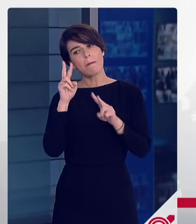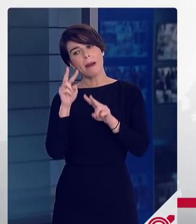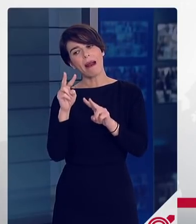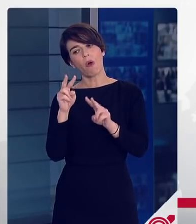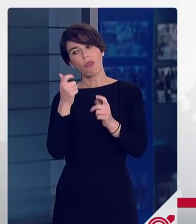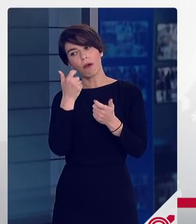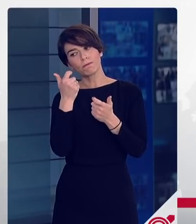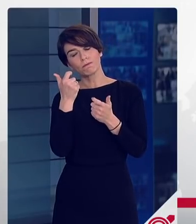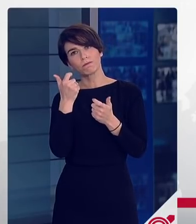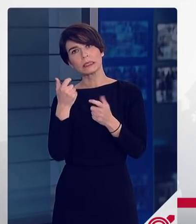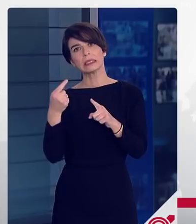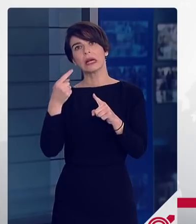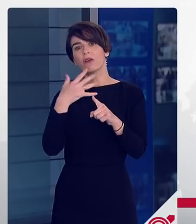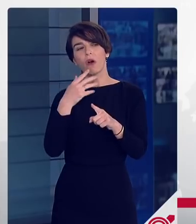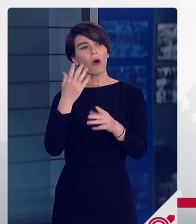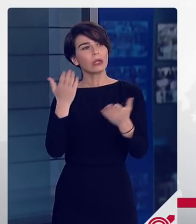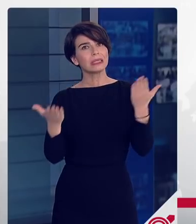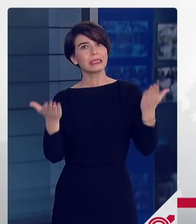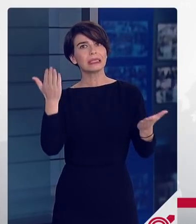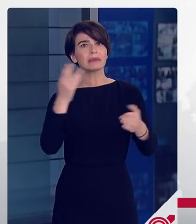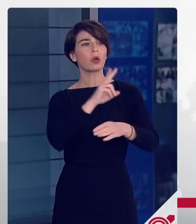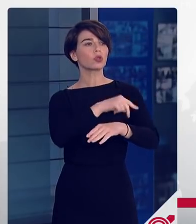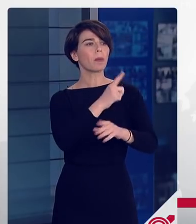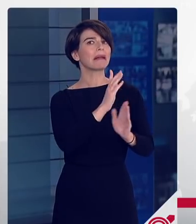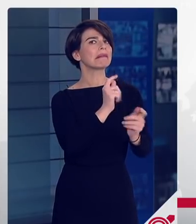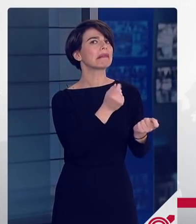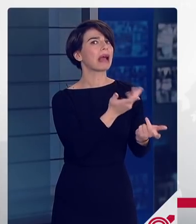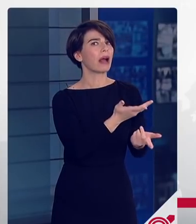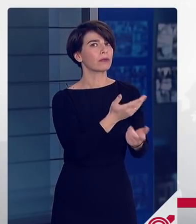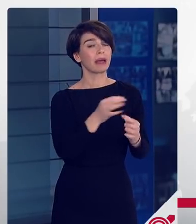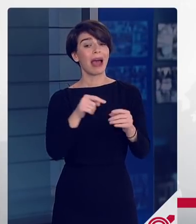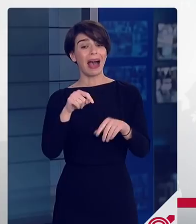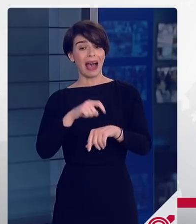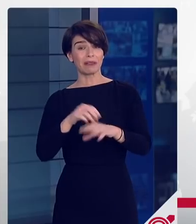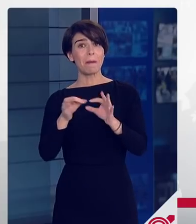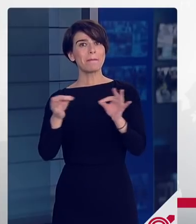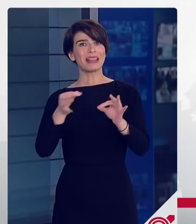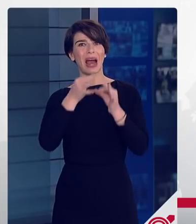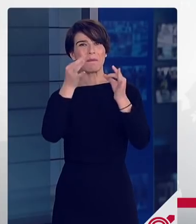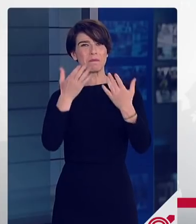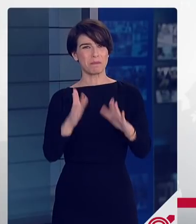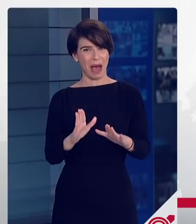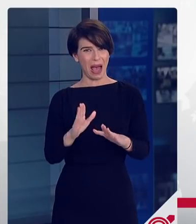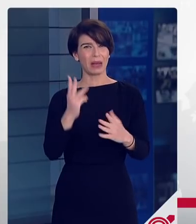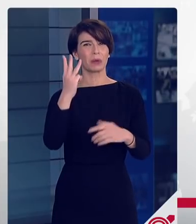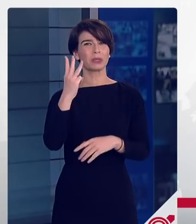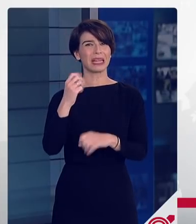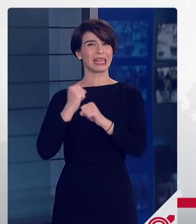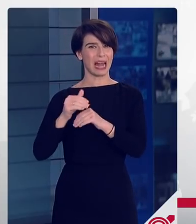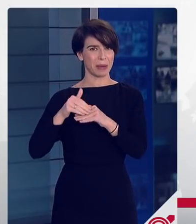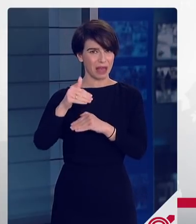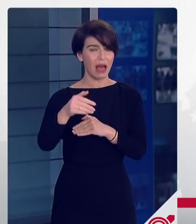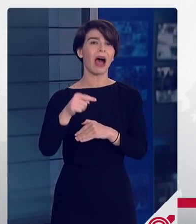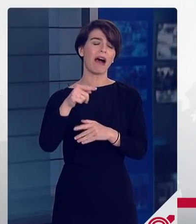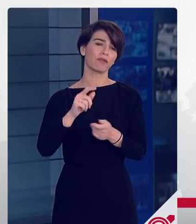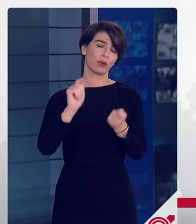συνδυασμό με την πίεση στο Εθνικό μας Σύστημα Υγείας τα μέτρα τα οποία ήταν να εφαρμοστούν τρεις πρώτους θα εφαρμοστούν από αύριο έξι ώρα το πρωί